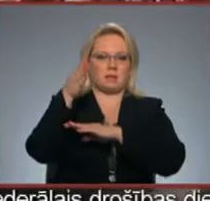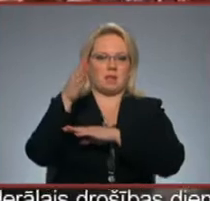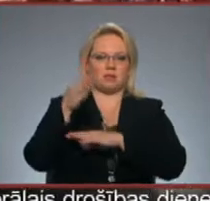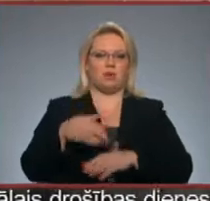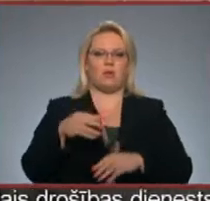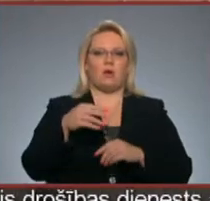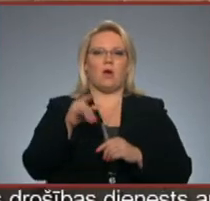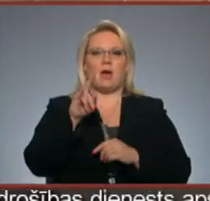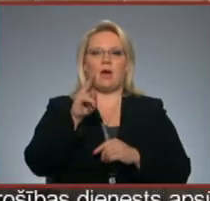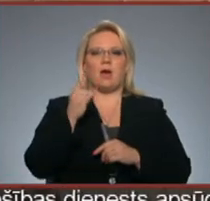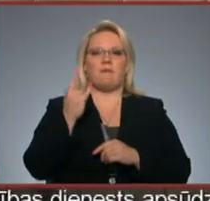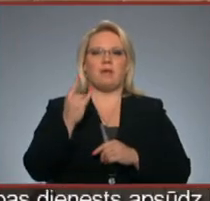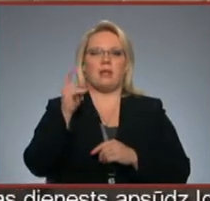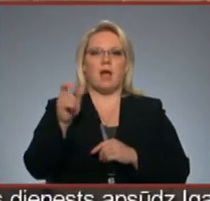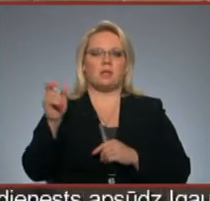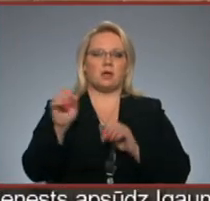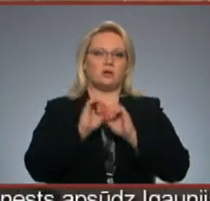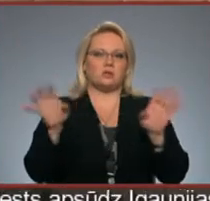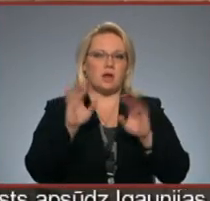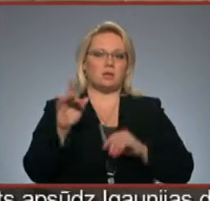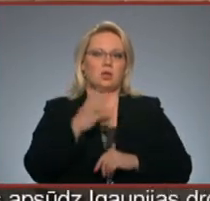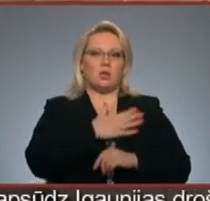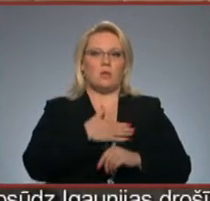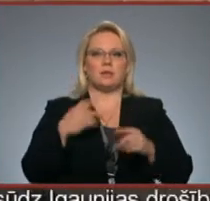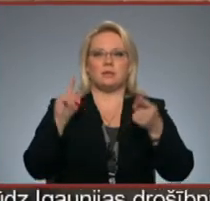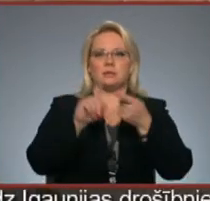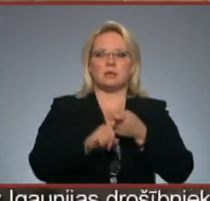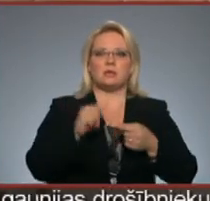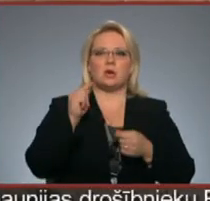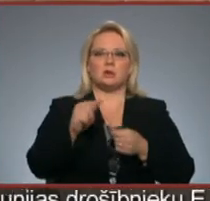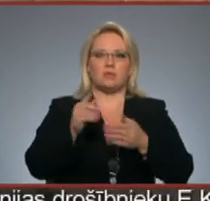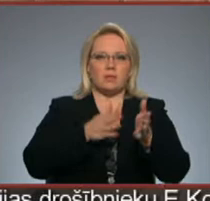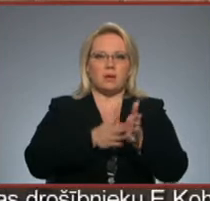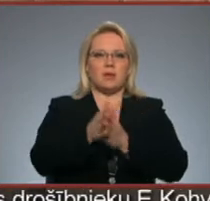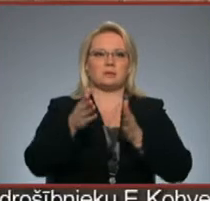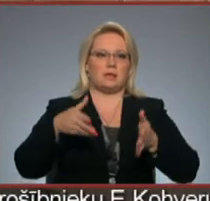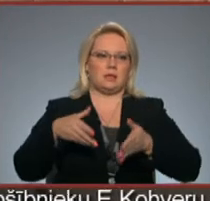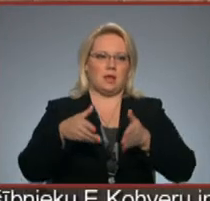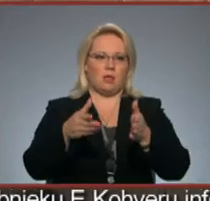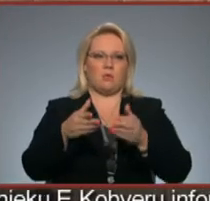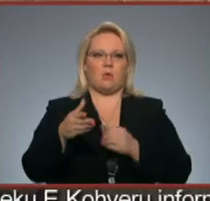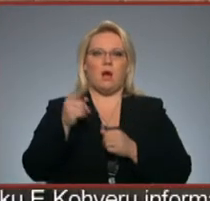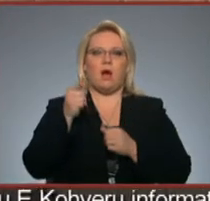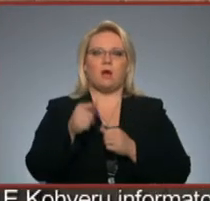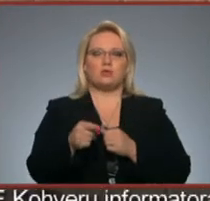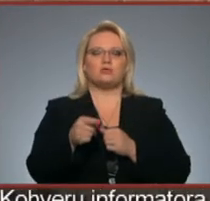Viļāniešas tāsts ir ļoti saistīts ar šo tranzītielu. Ar šo,